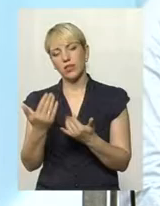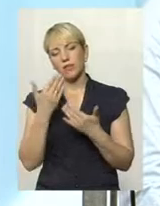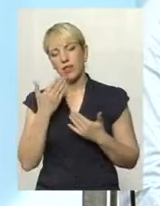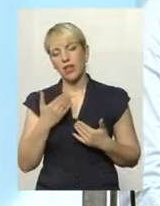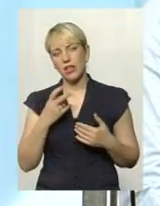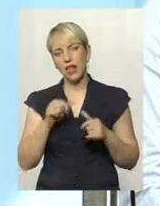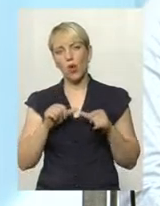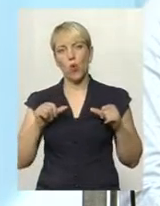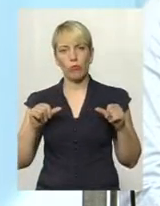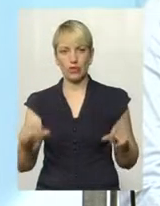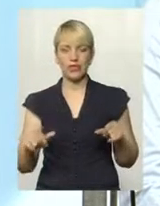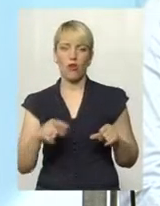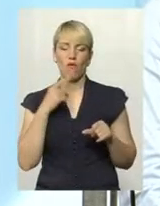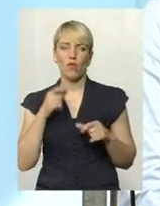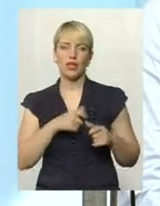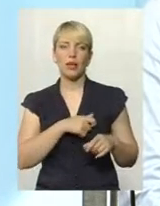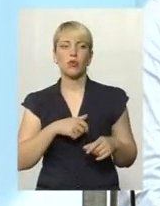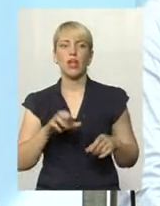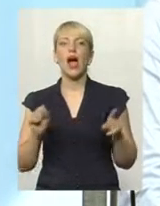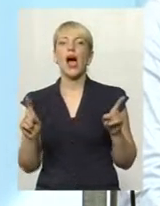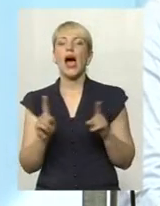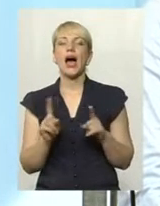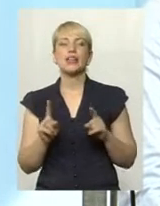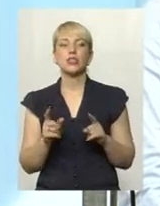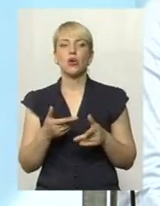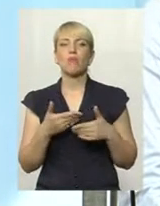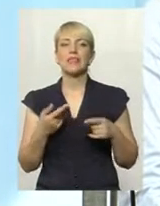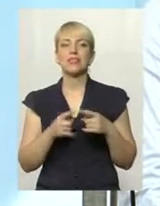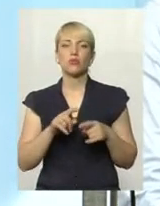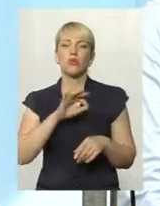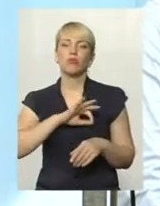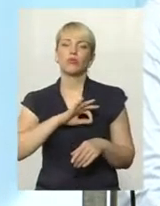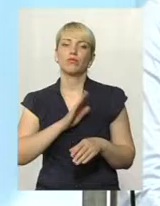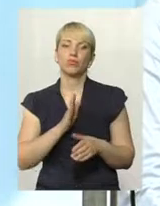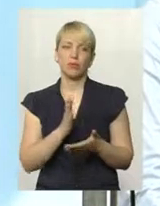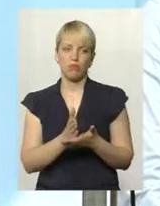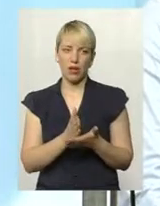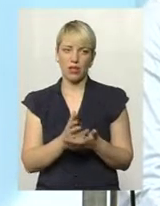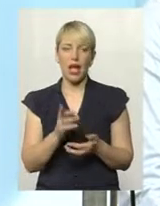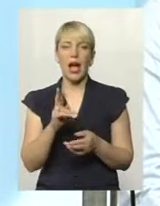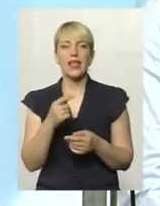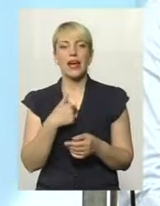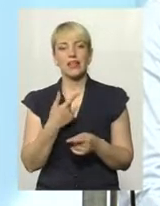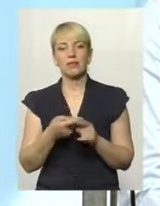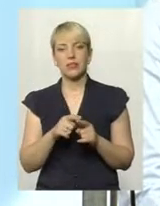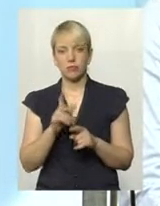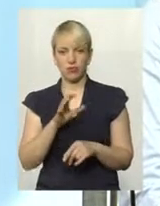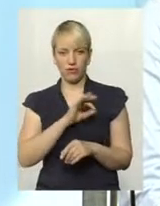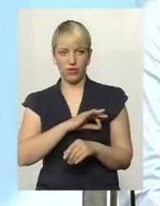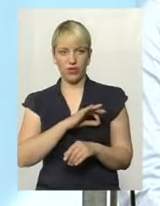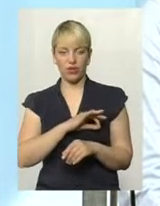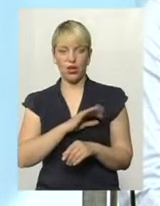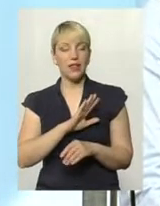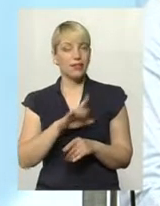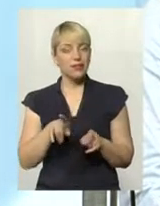говорять депутати, а що ми будемо з цього мати, а що нам це буде, як це нам буде вигідно. Розумієте, не з того